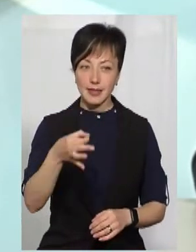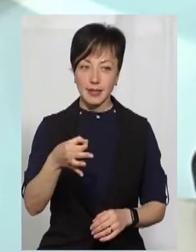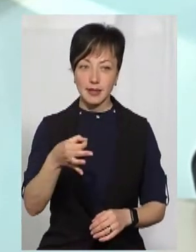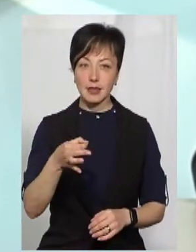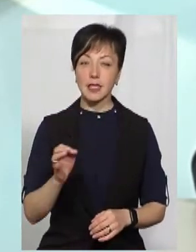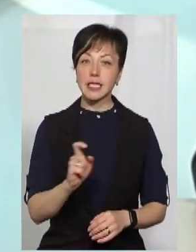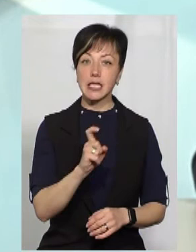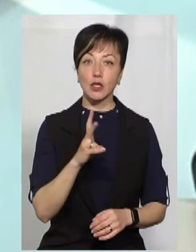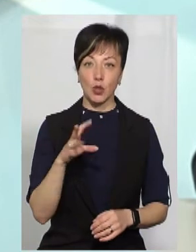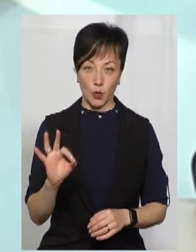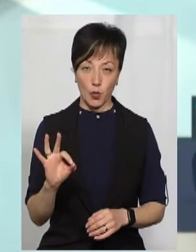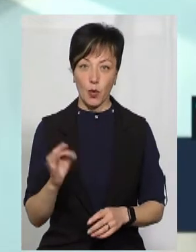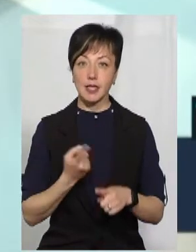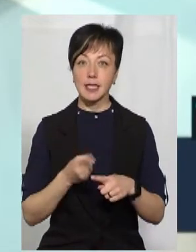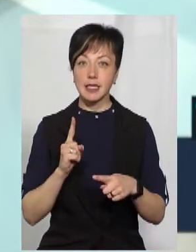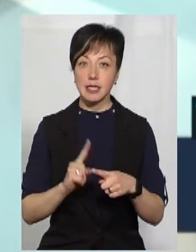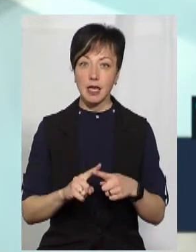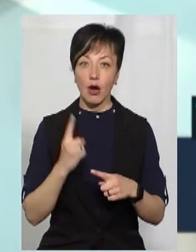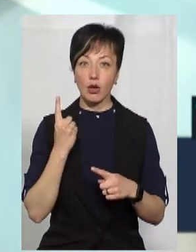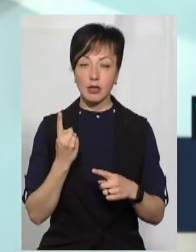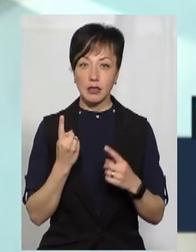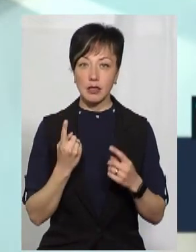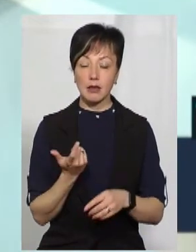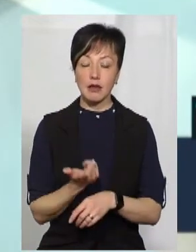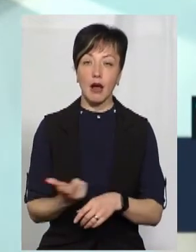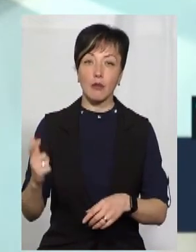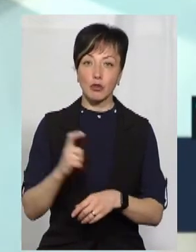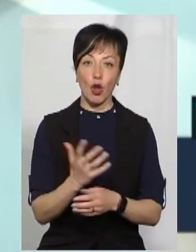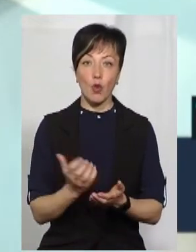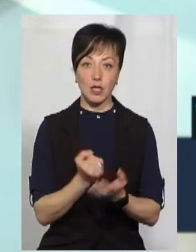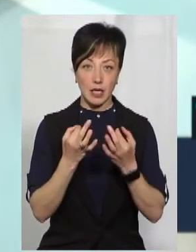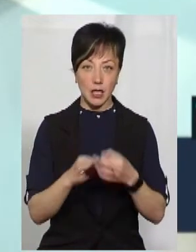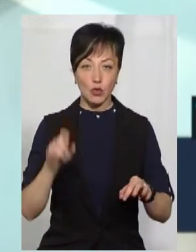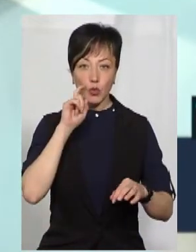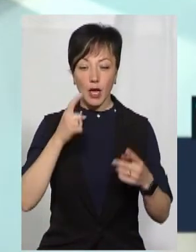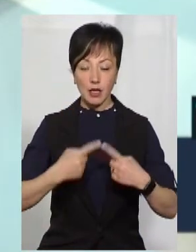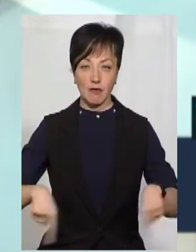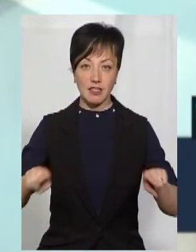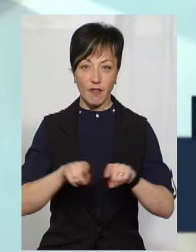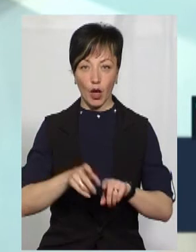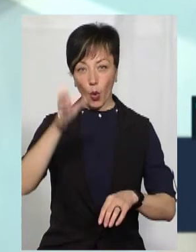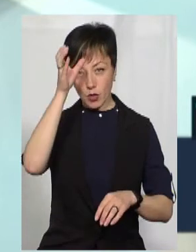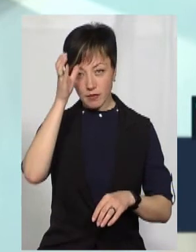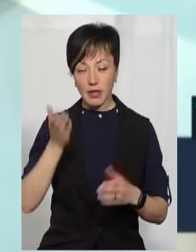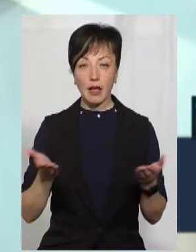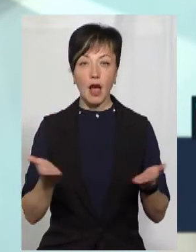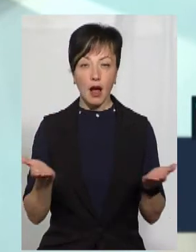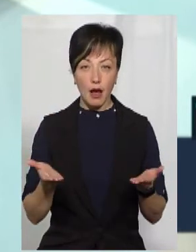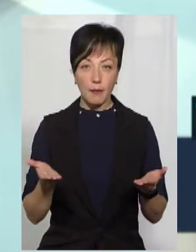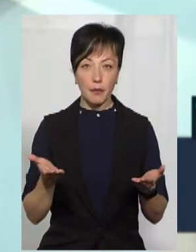зовнішнє незалежне оцінювання – це одне з найбільших досягнень незалежної України у сфері освіти, яке